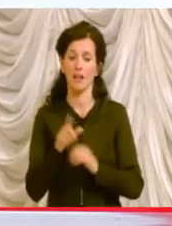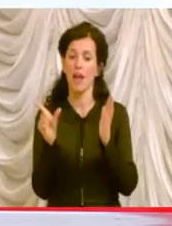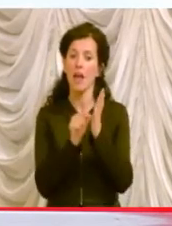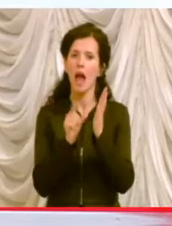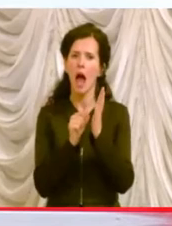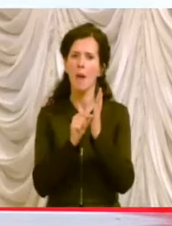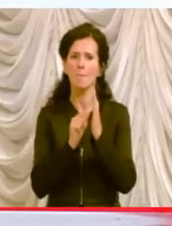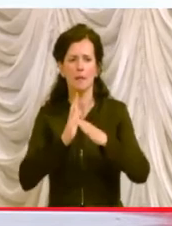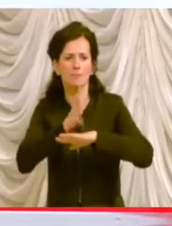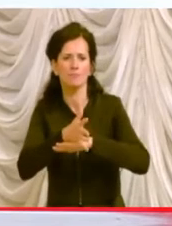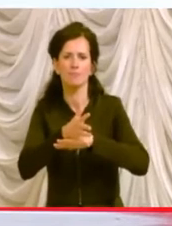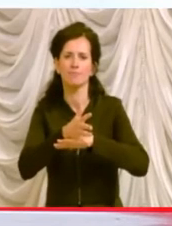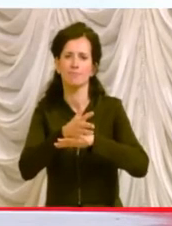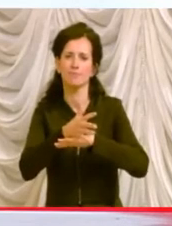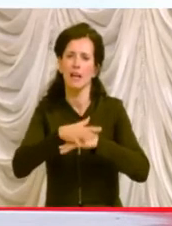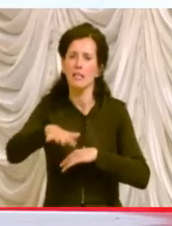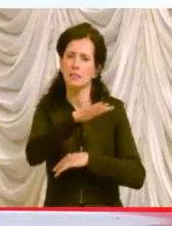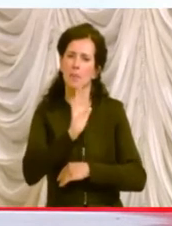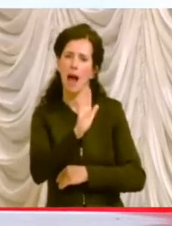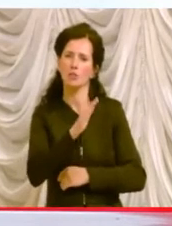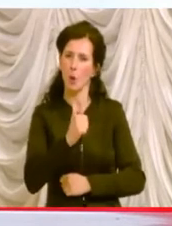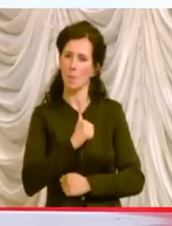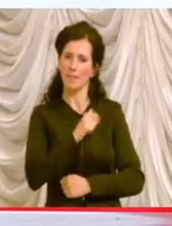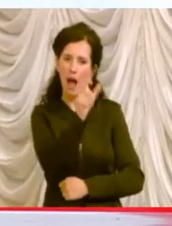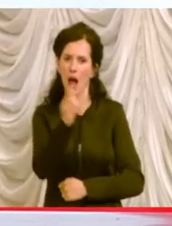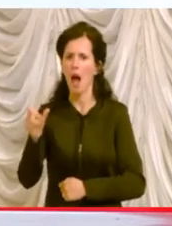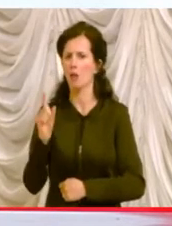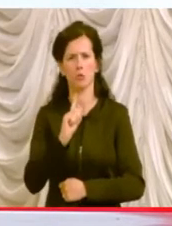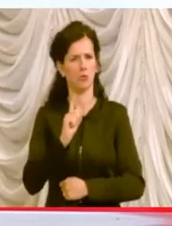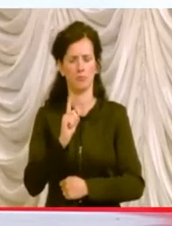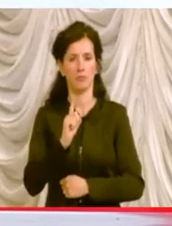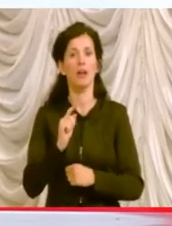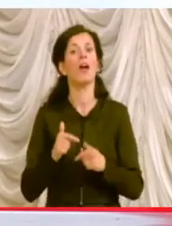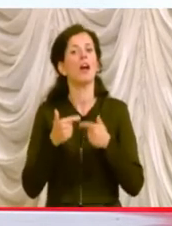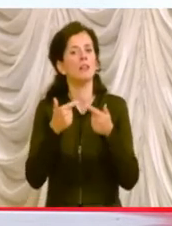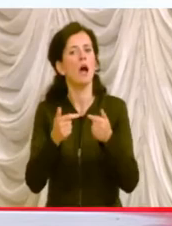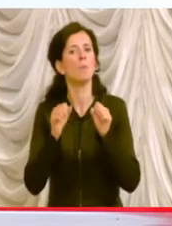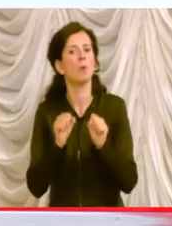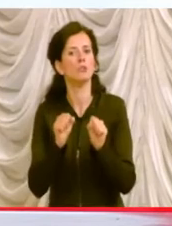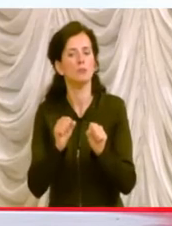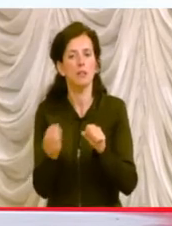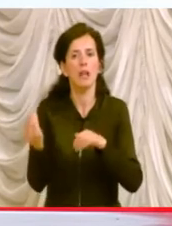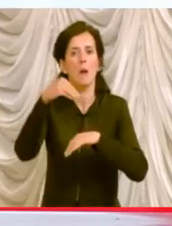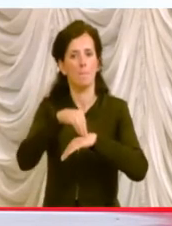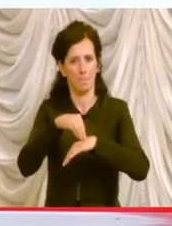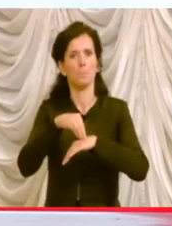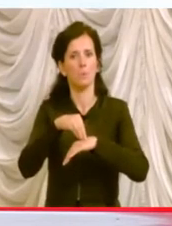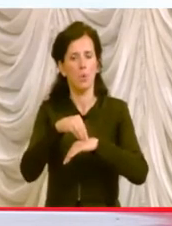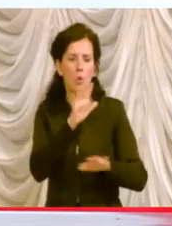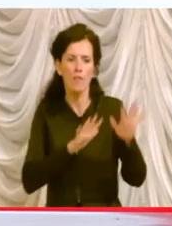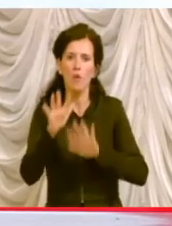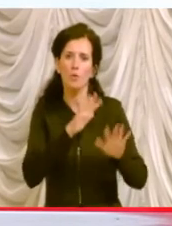quindi i vostri spazi di riservo privati, ma nello stesso tempo vi offre un'opportunità in più per ricevere